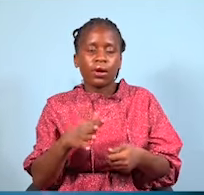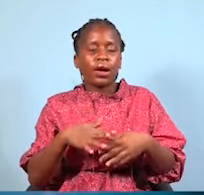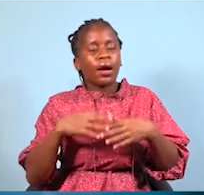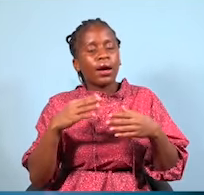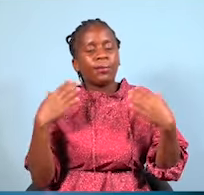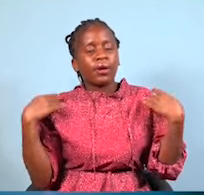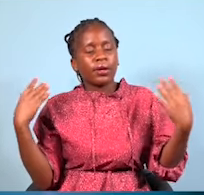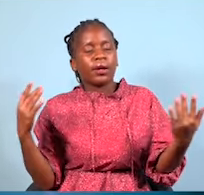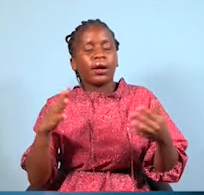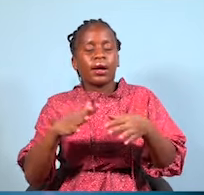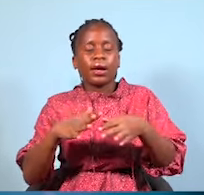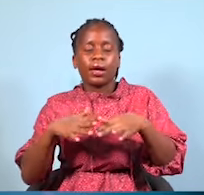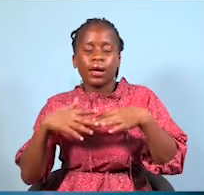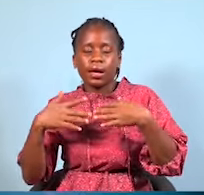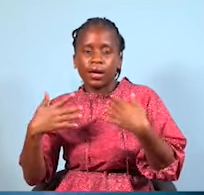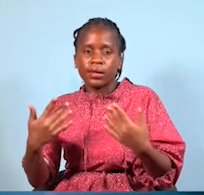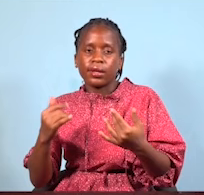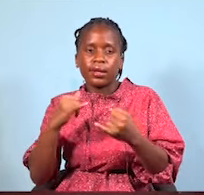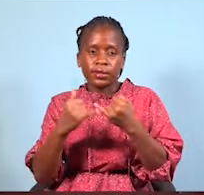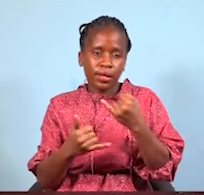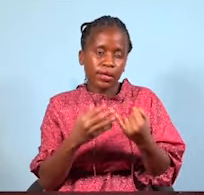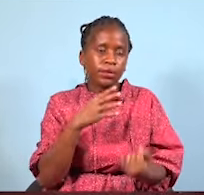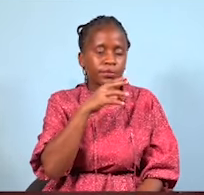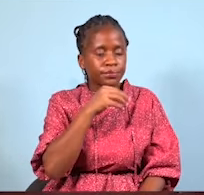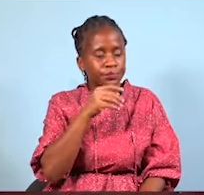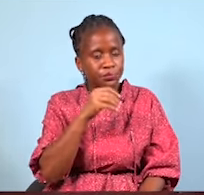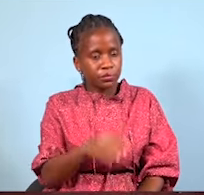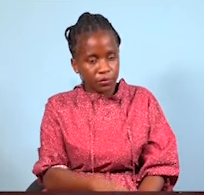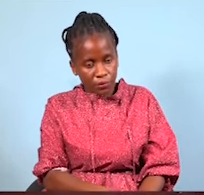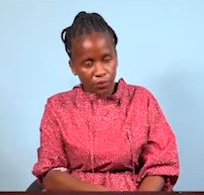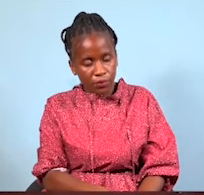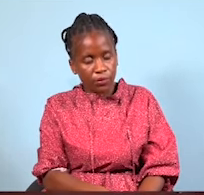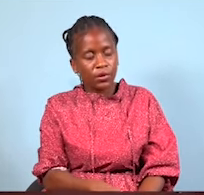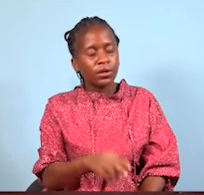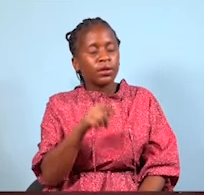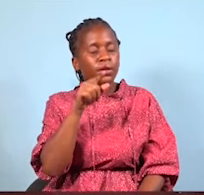One? Au mtu anakuja, anakuona unatakiuwa kupata hela flani. Ya.